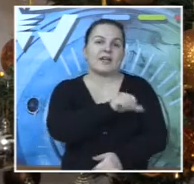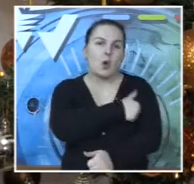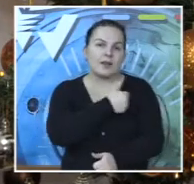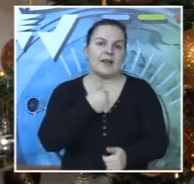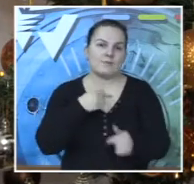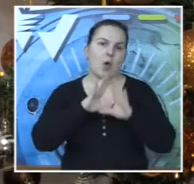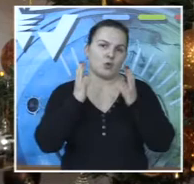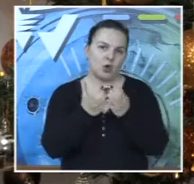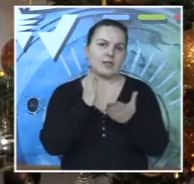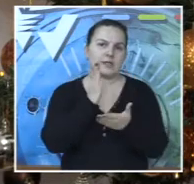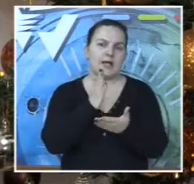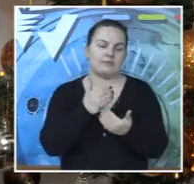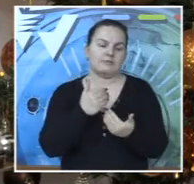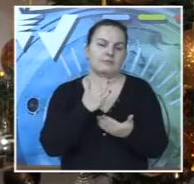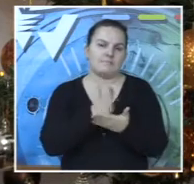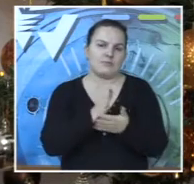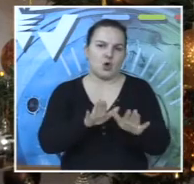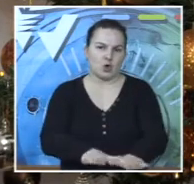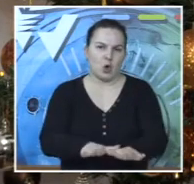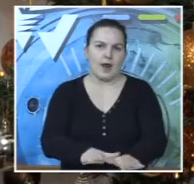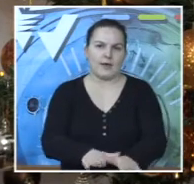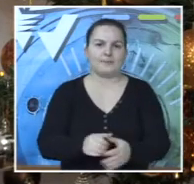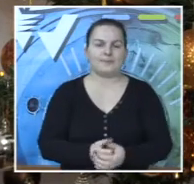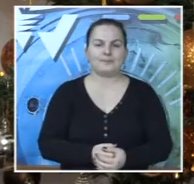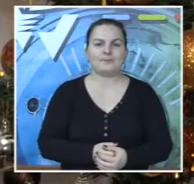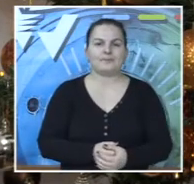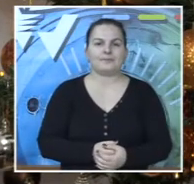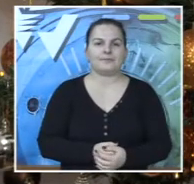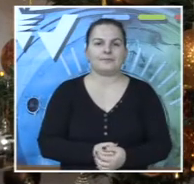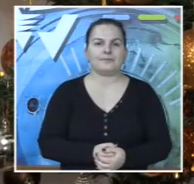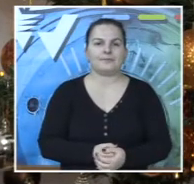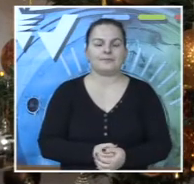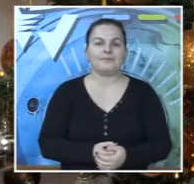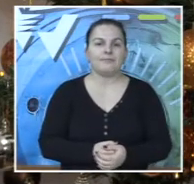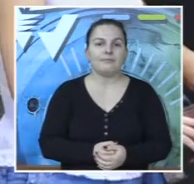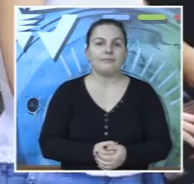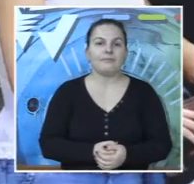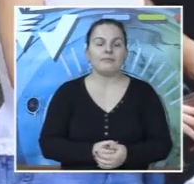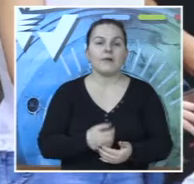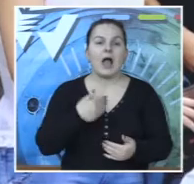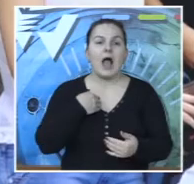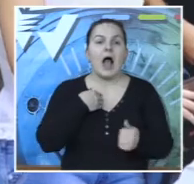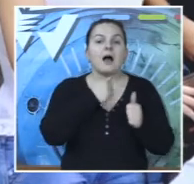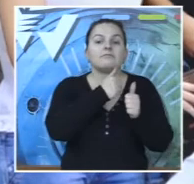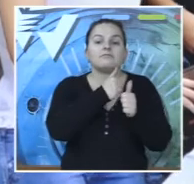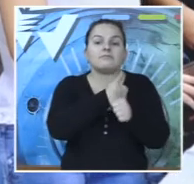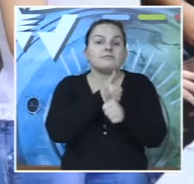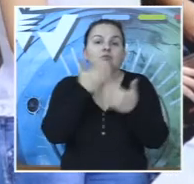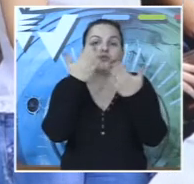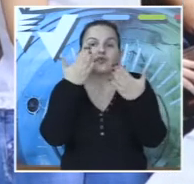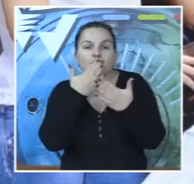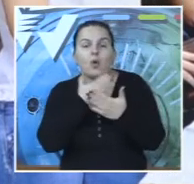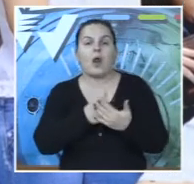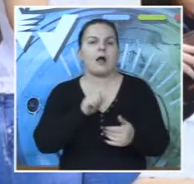četiri godine učijonica bila, odnosno kabinet bio dole u prizemlju. Što se tiče praćenja